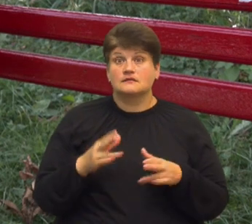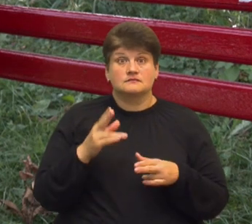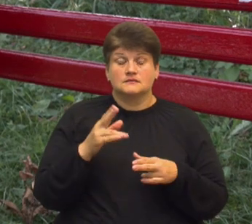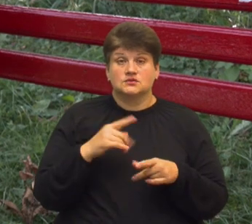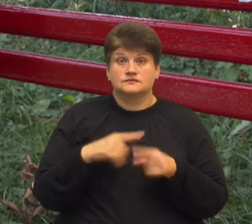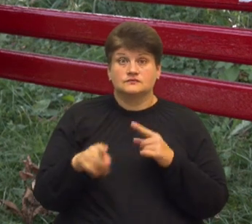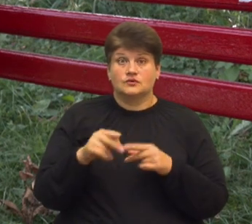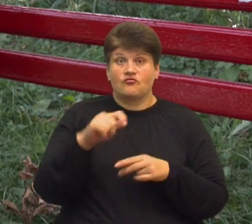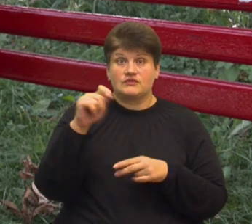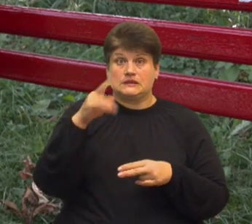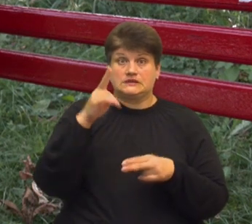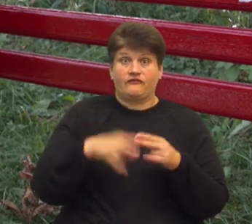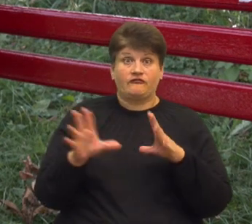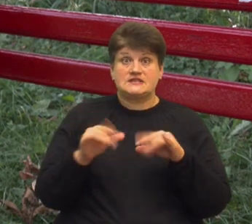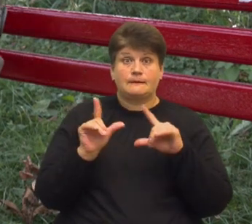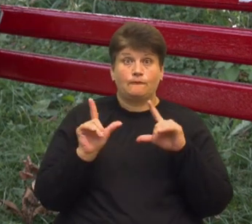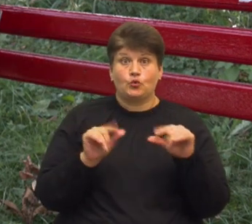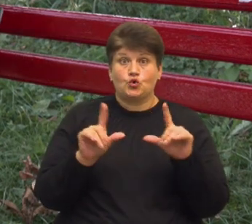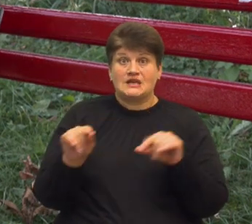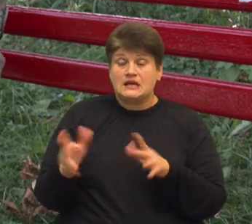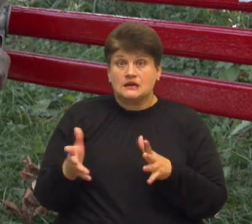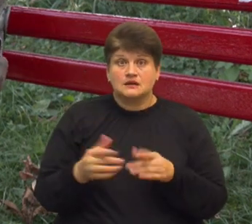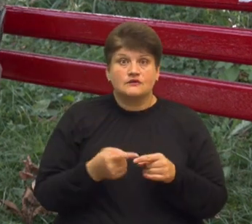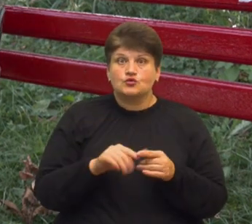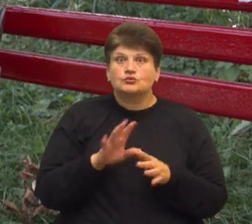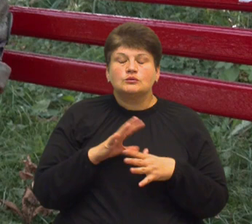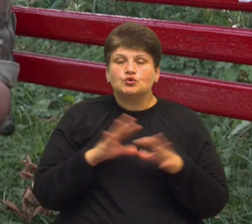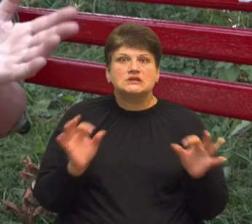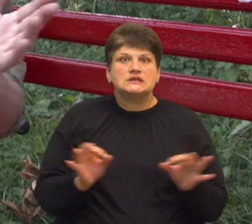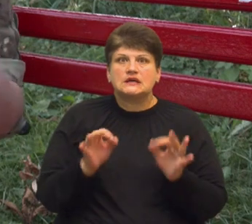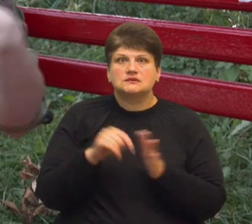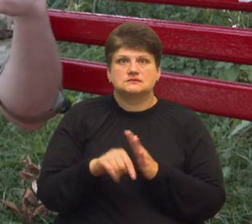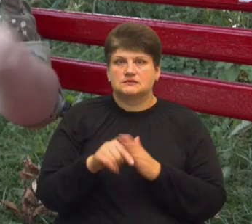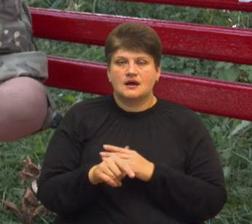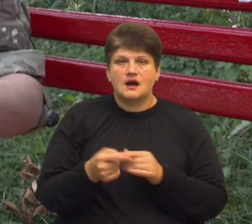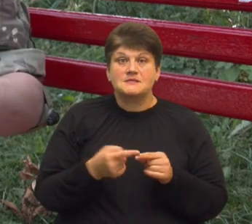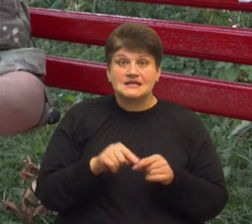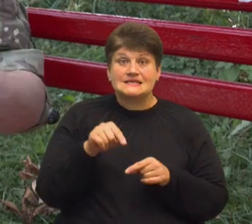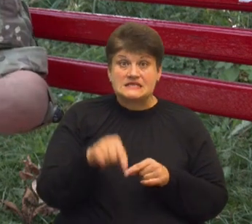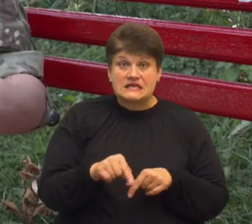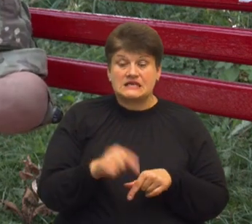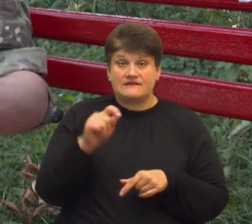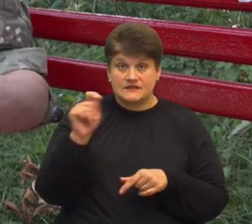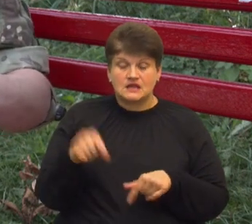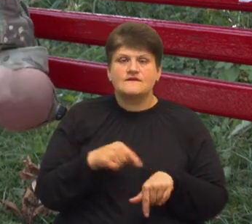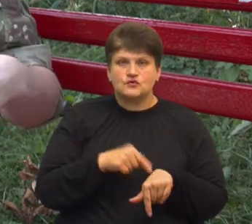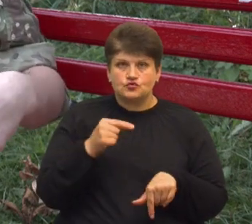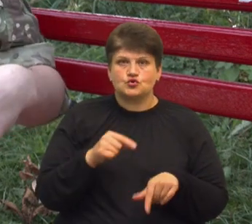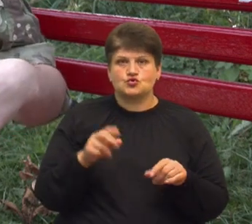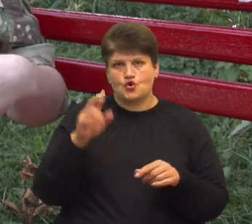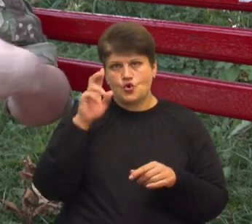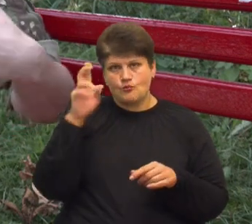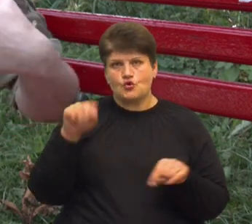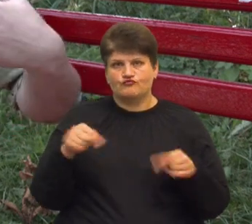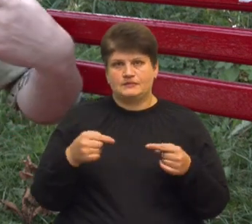закінчилася. Всі поїхали. У цьому не було ніякого сенсу. А під час цієї війни я відчуваю, що Бог створив мене саме для цього.